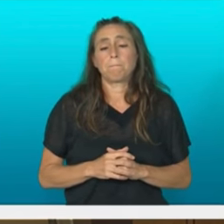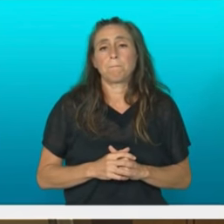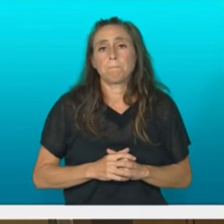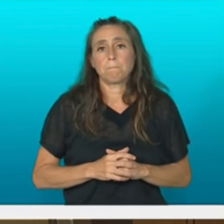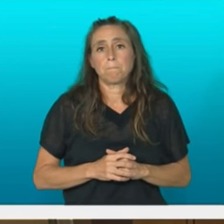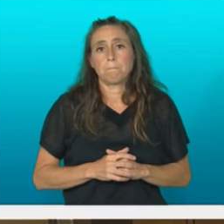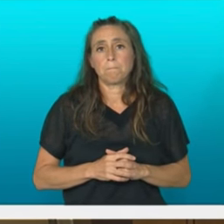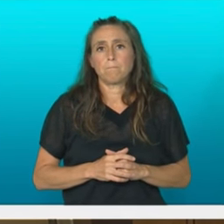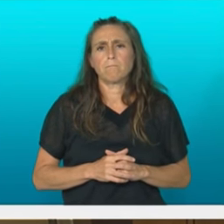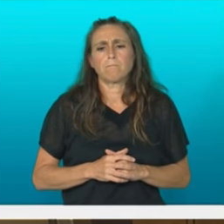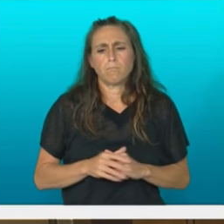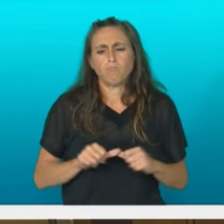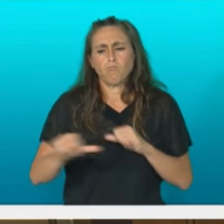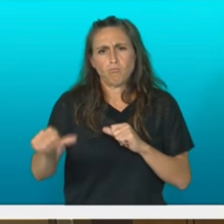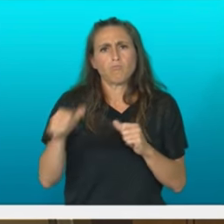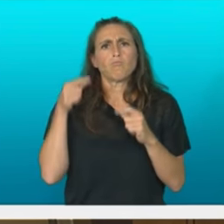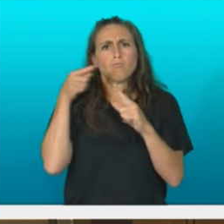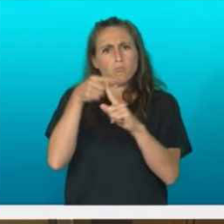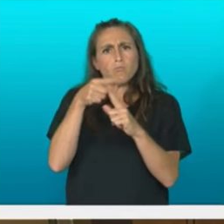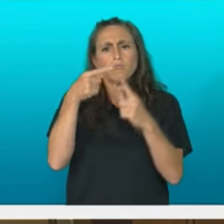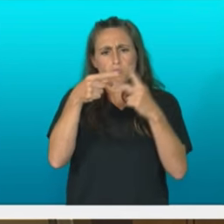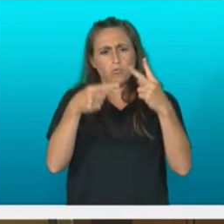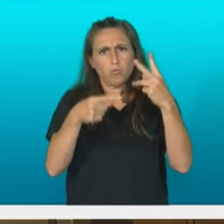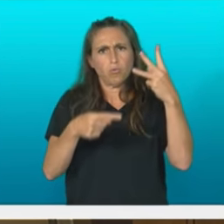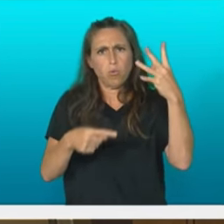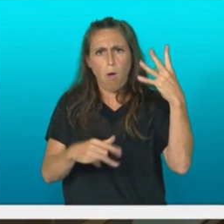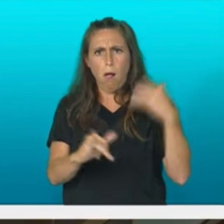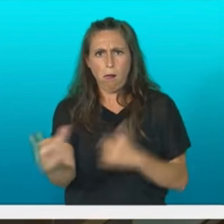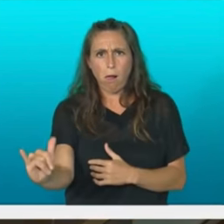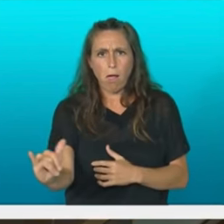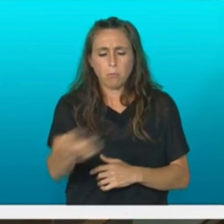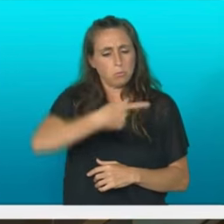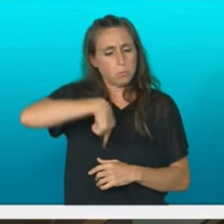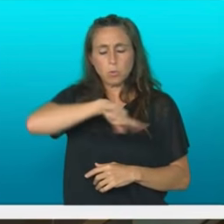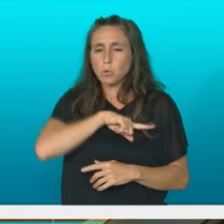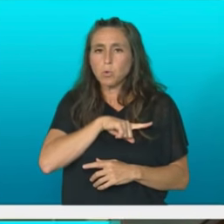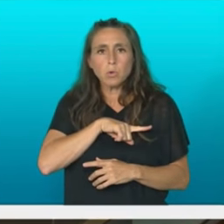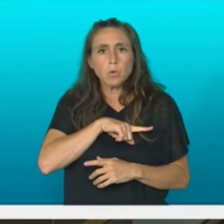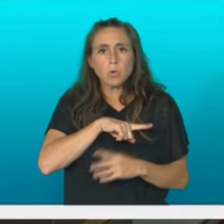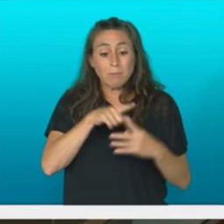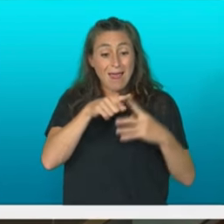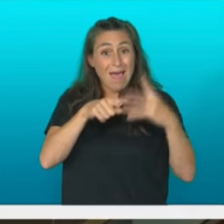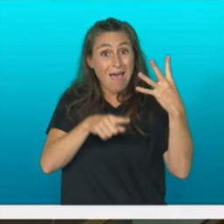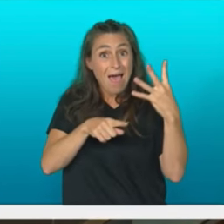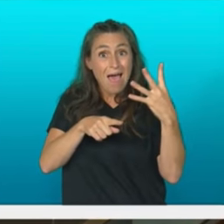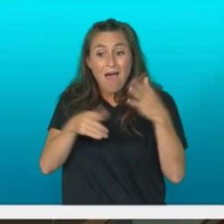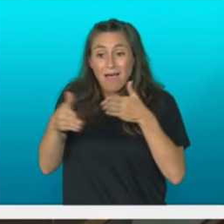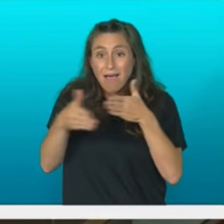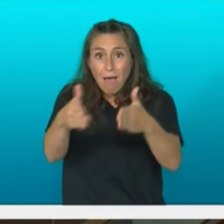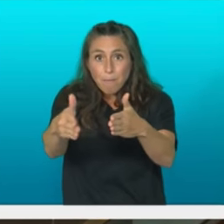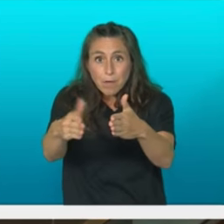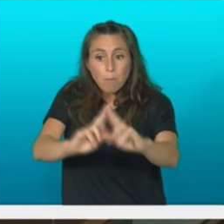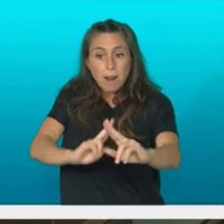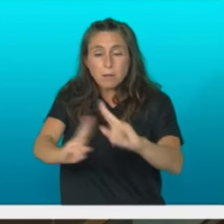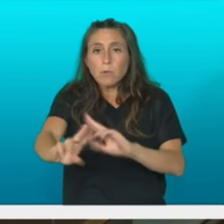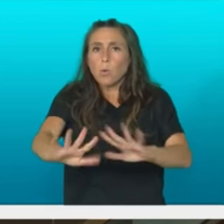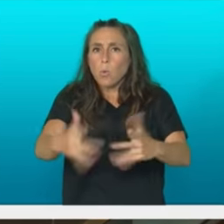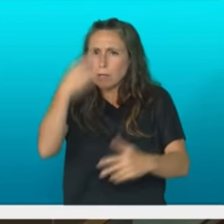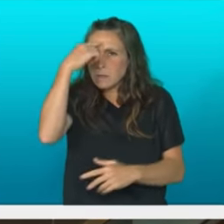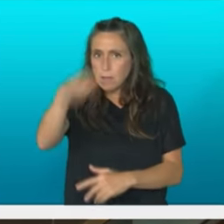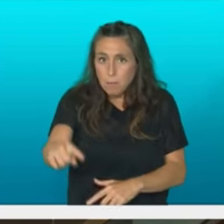Erronka hundiak ditugun, eta gukarki dauzkagu, zeintzuk izan behar duten erronka hauiai begiratzeko iparro ratz batzuk. Ekologia,